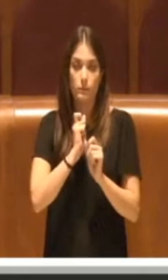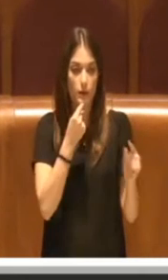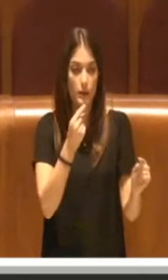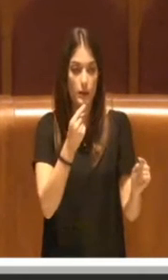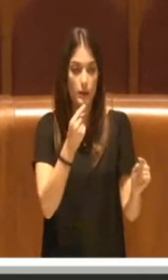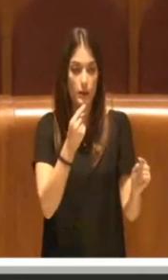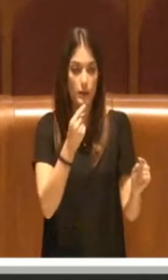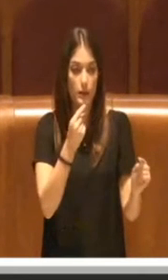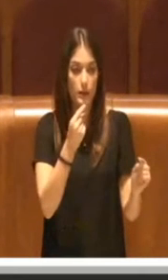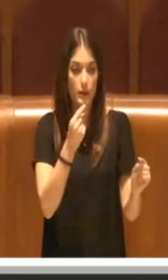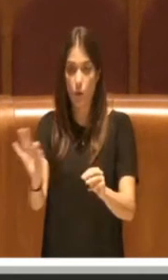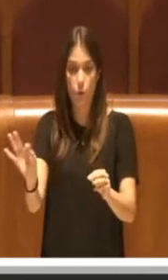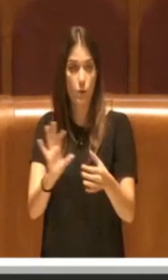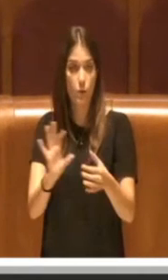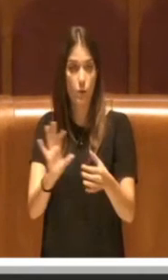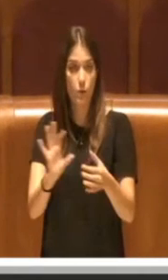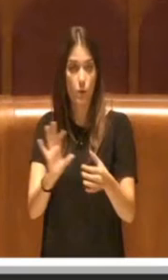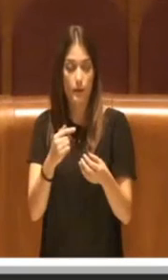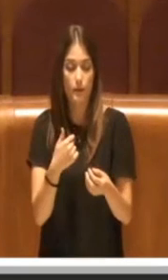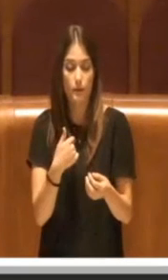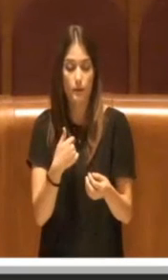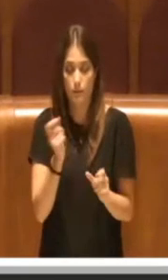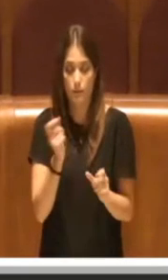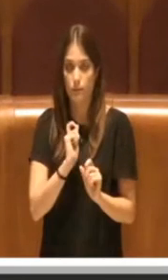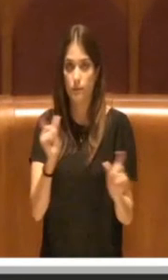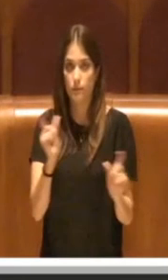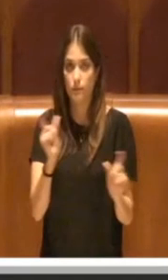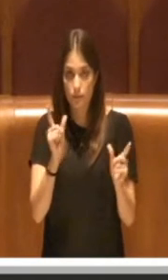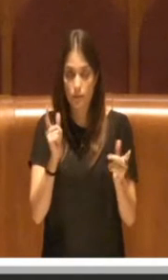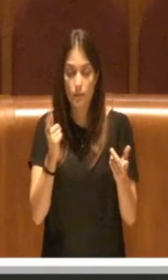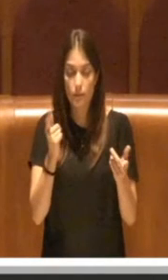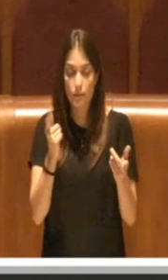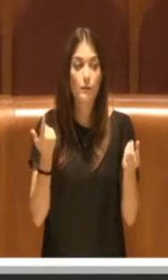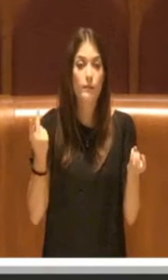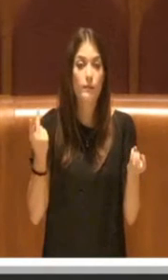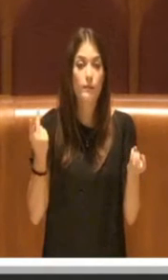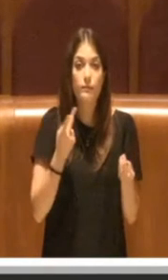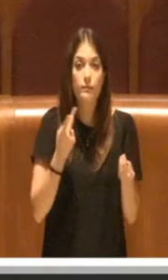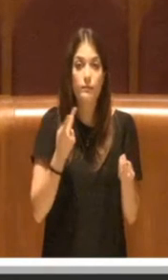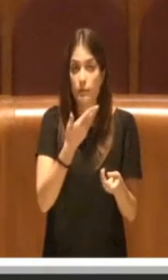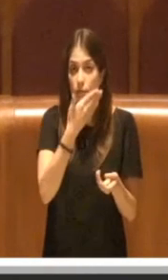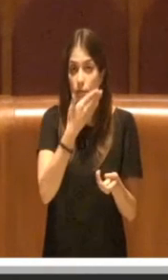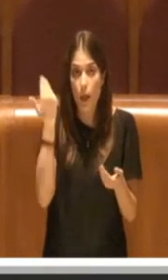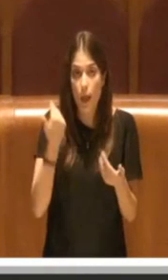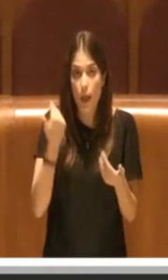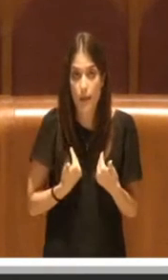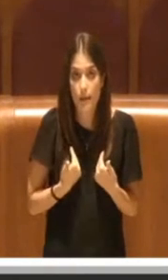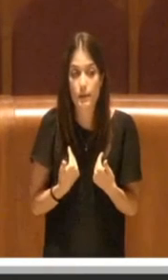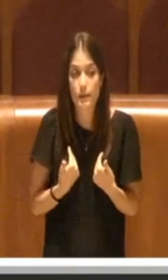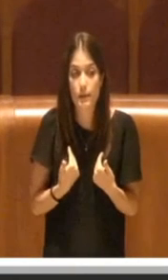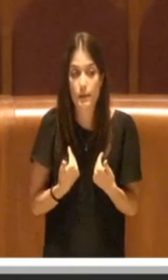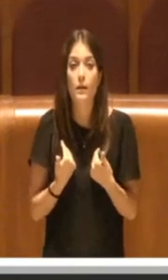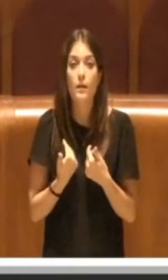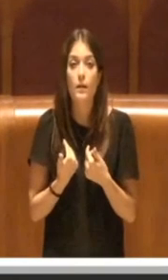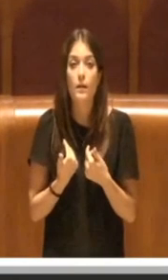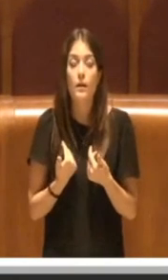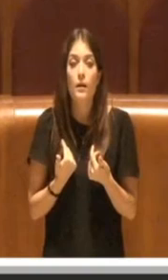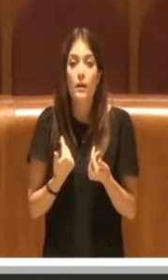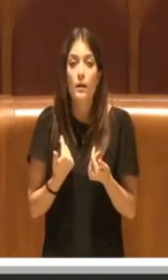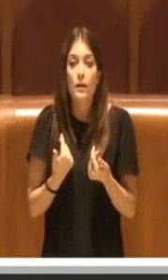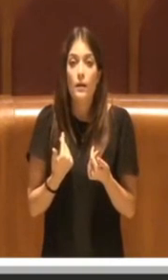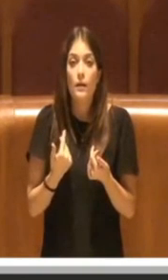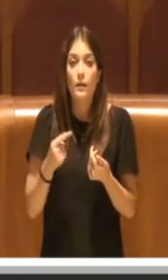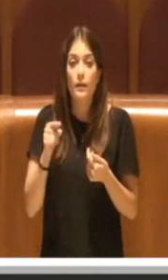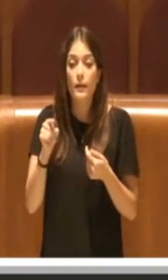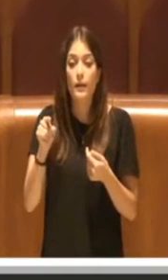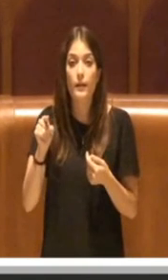molti miei colleghi e onestamente ho sentito parlare di occasione